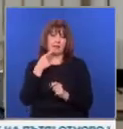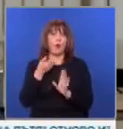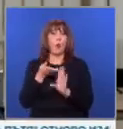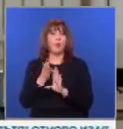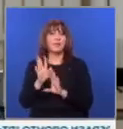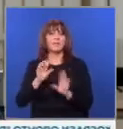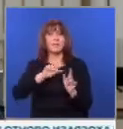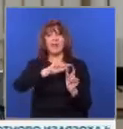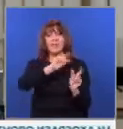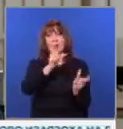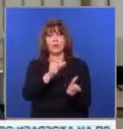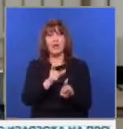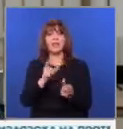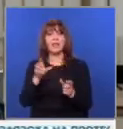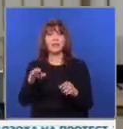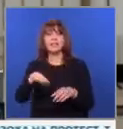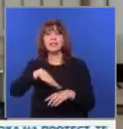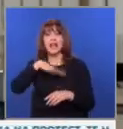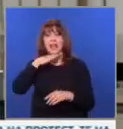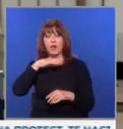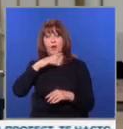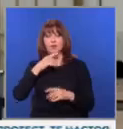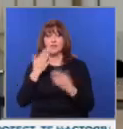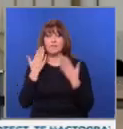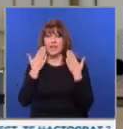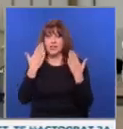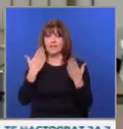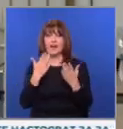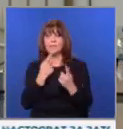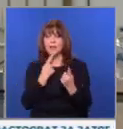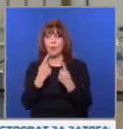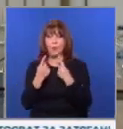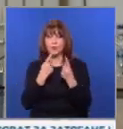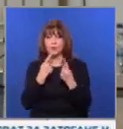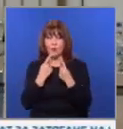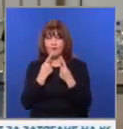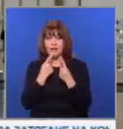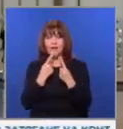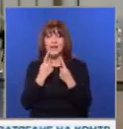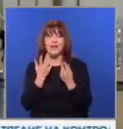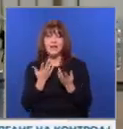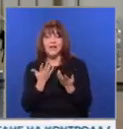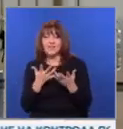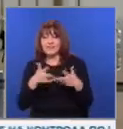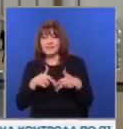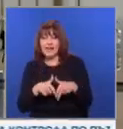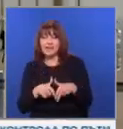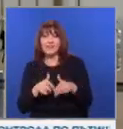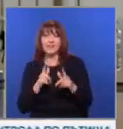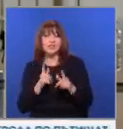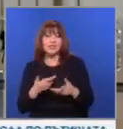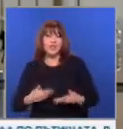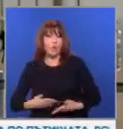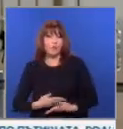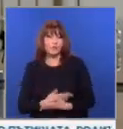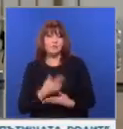Отиваме на Луната, за да се научим да живеем при такива условия, за да се научим как да съществуваме и какви техники и технологии ще са